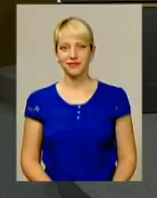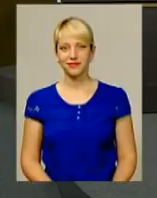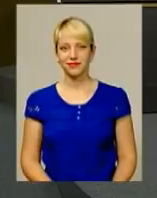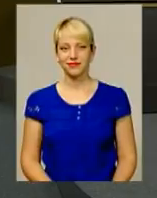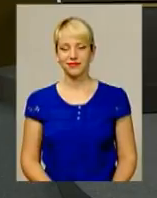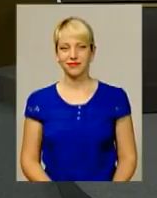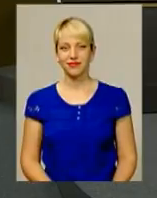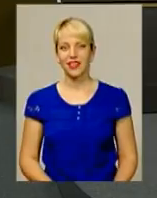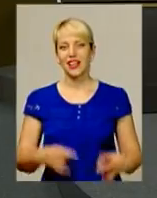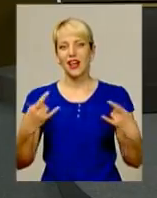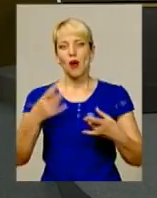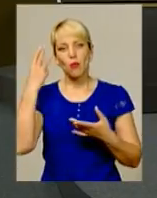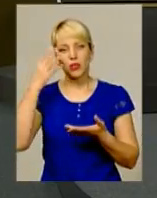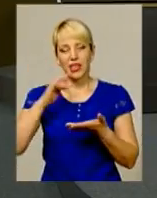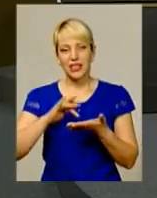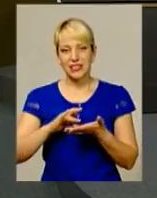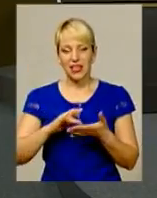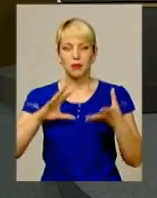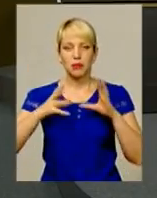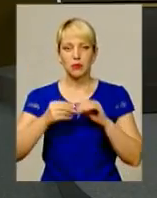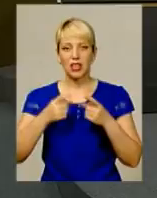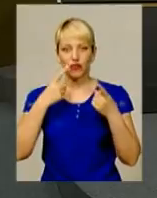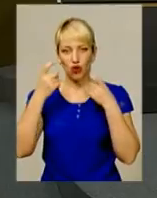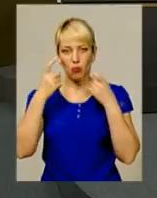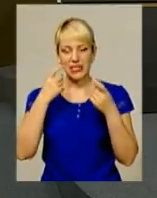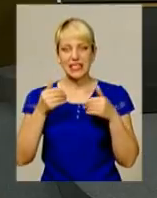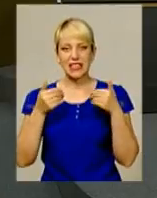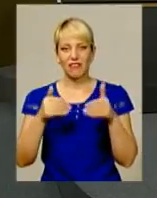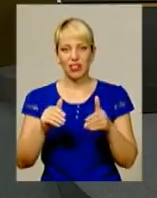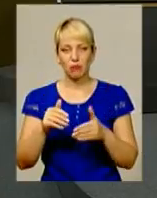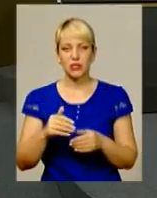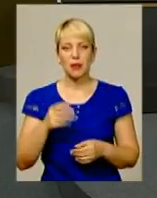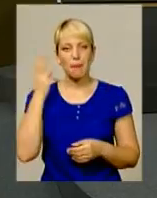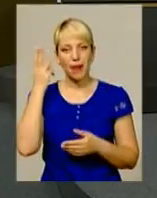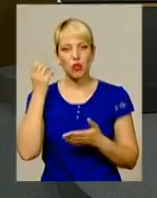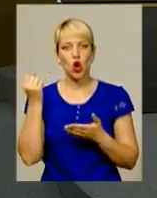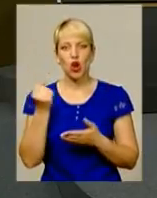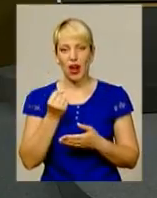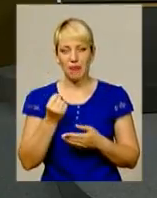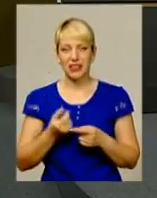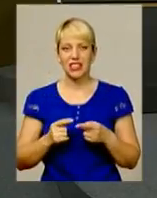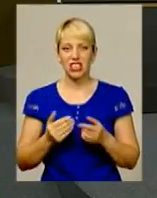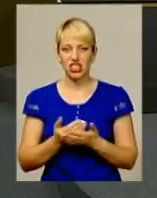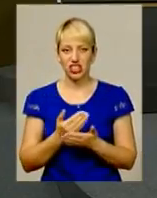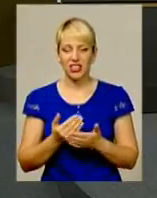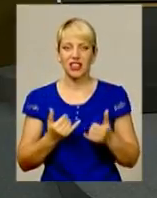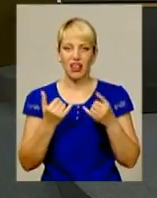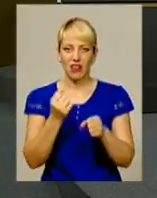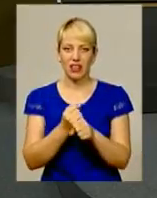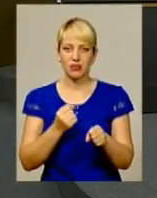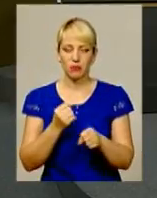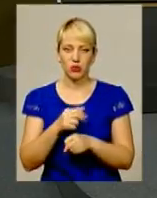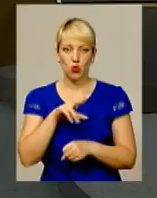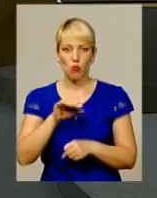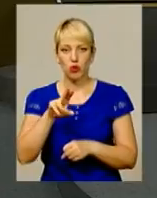В ефірі телеканалу «Поділля Центр» підсумковий інформаційний випуск «Панорама тиждень». В студії для вас працюють Віталій Постемський